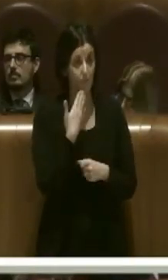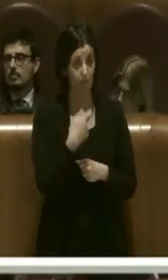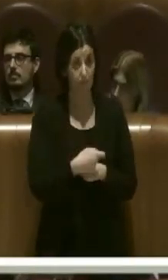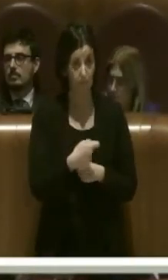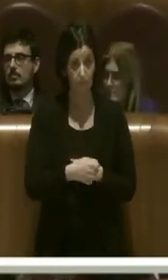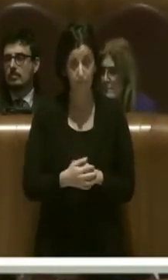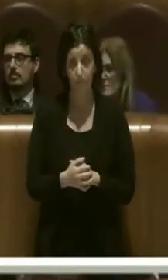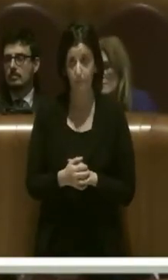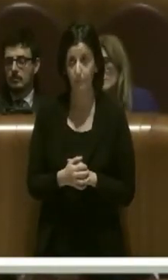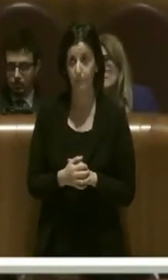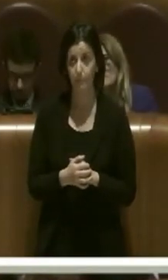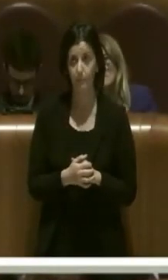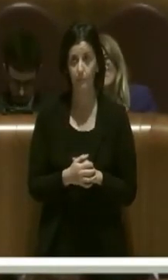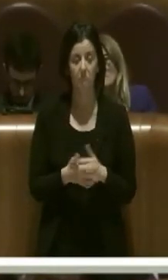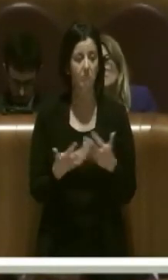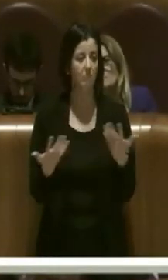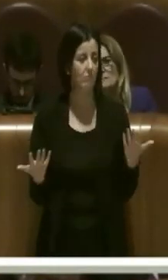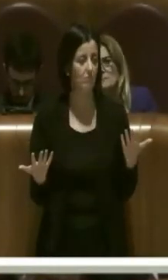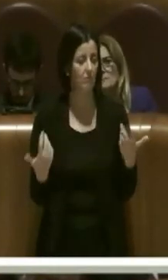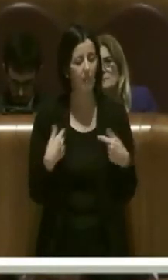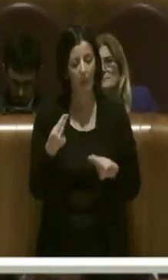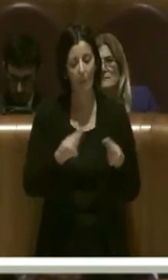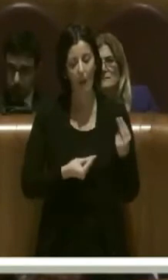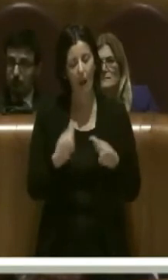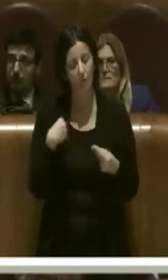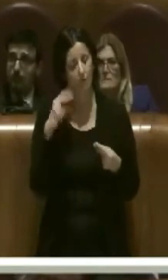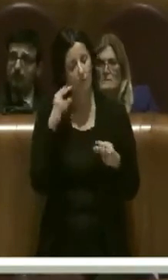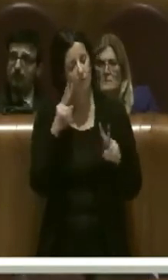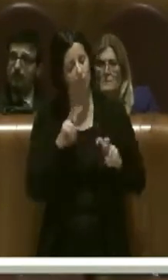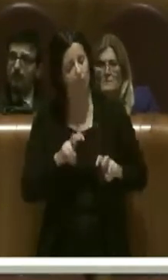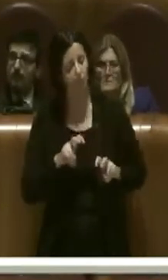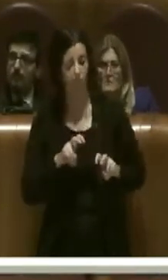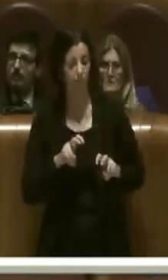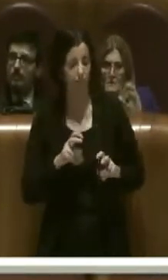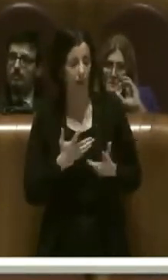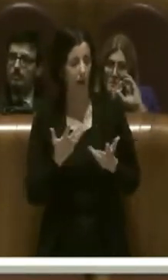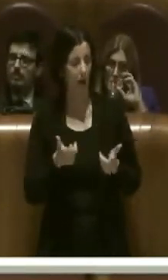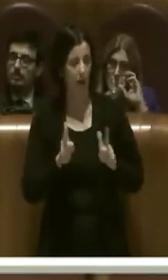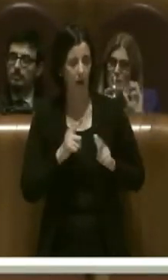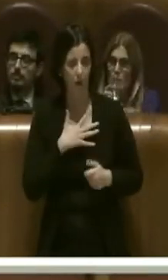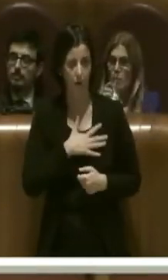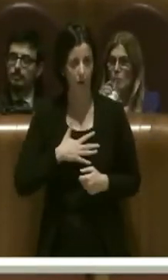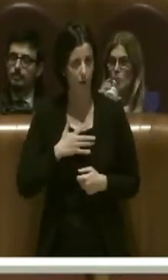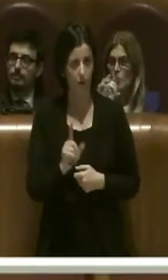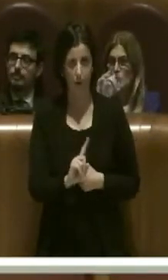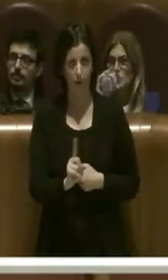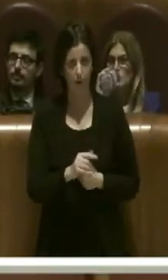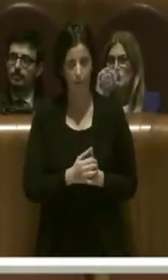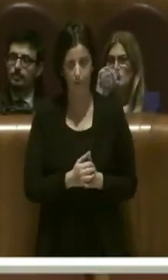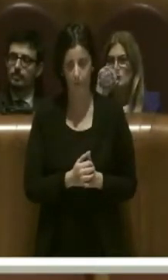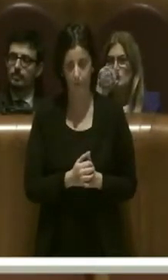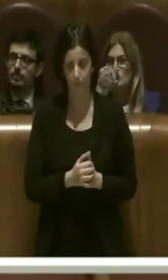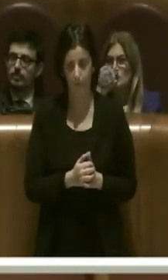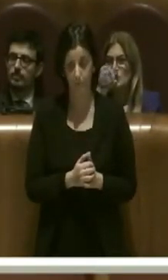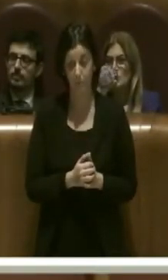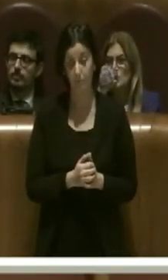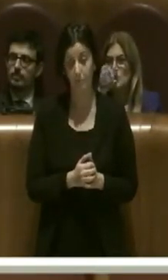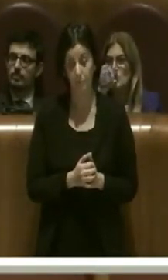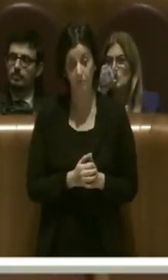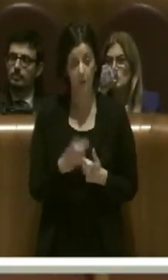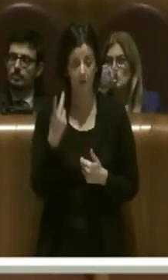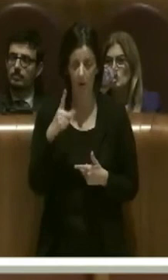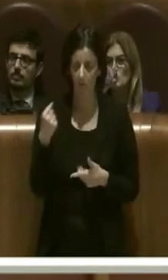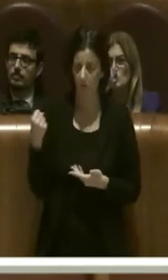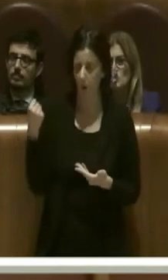Grazie Presidente. Analizzando questo bilancio è chiaro che noi non siamo soddisfatti. Devo dire che al di là dei tantissimi